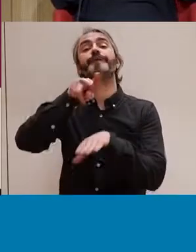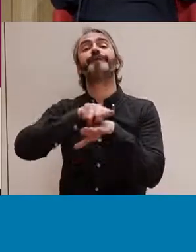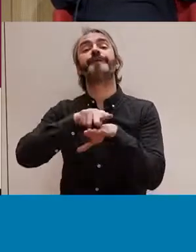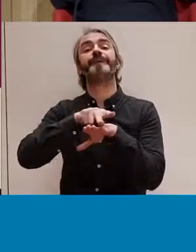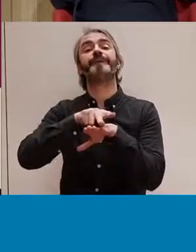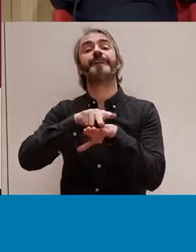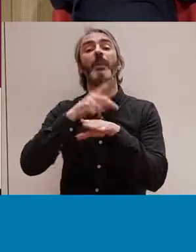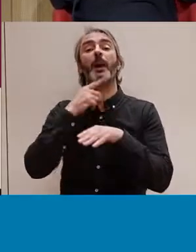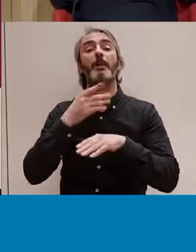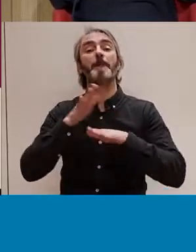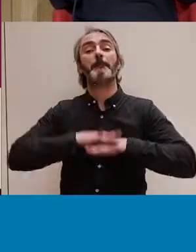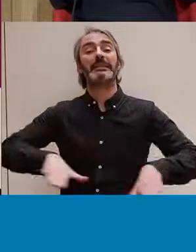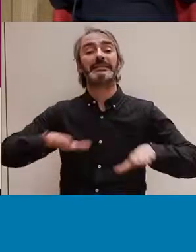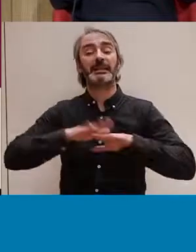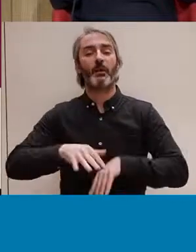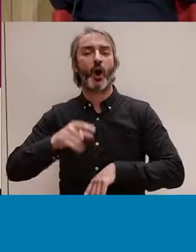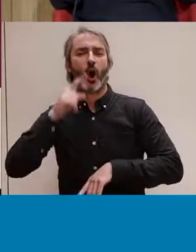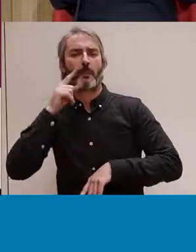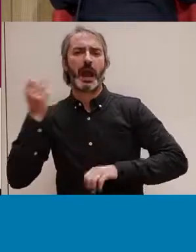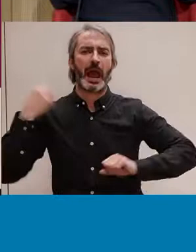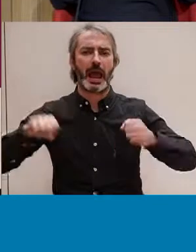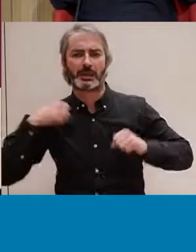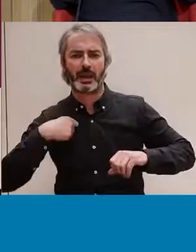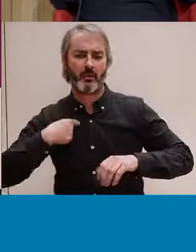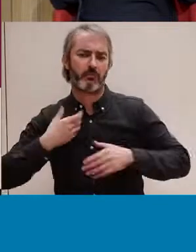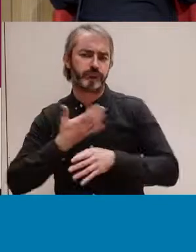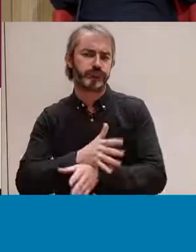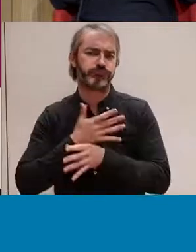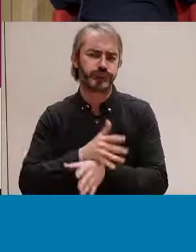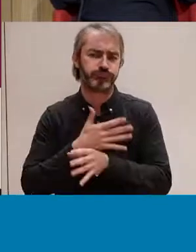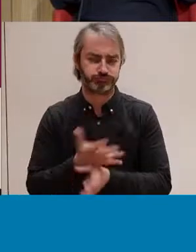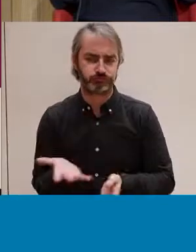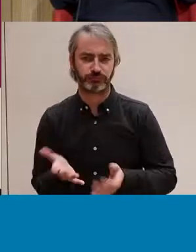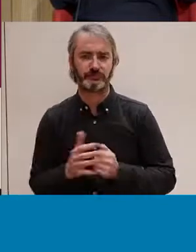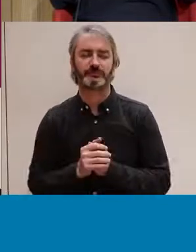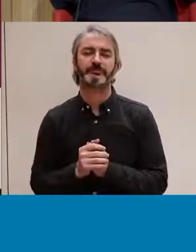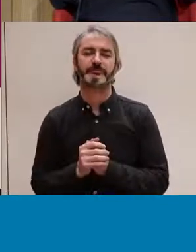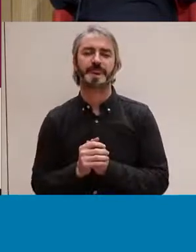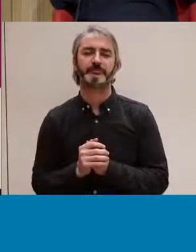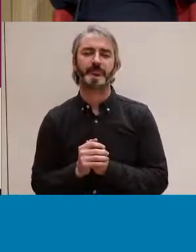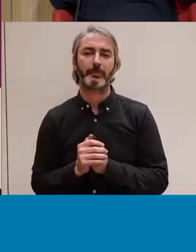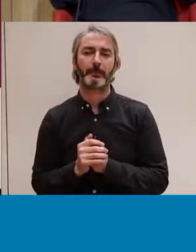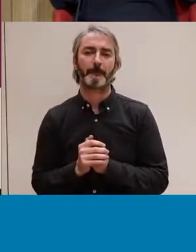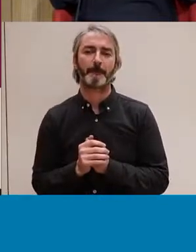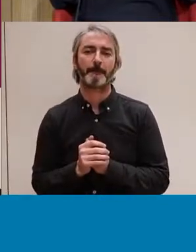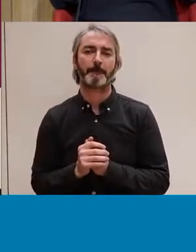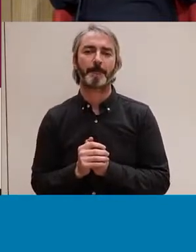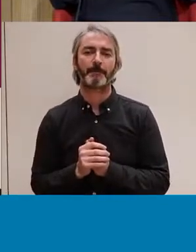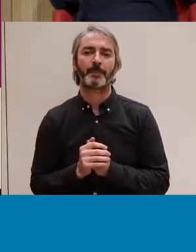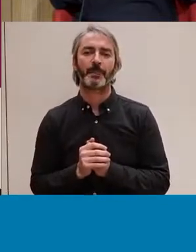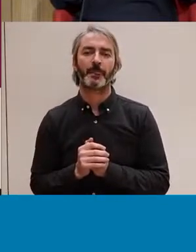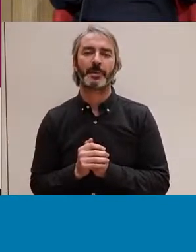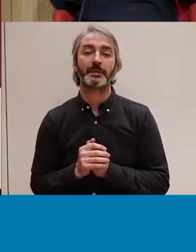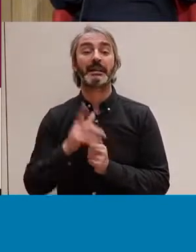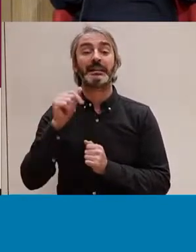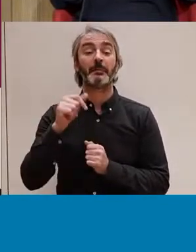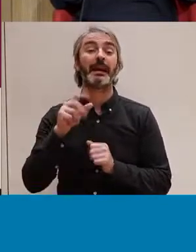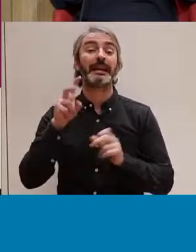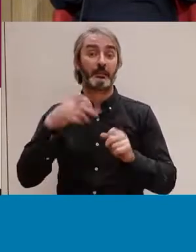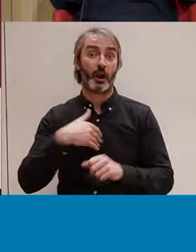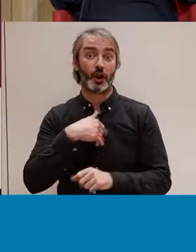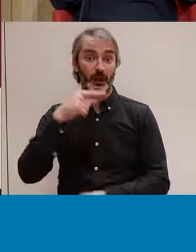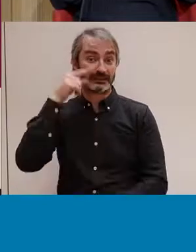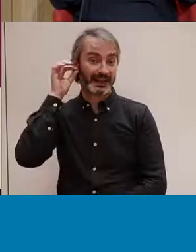actiu, no? També creiem que hi un altre component que afecta també, bueno, hi ha altres, no?, però alguns destacats a nivell de gènere,